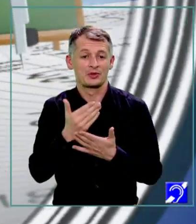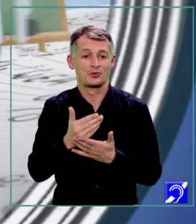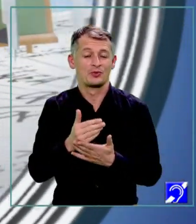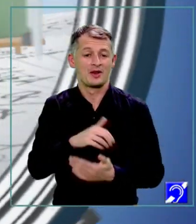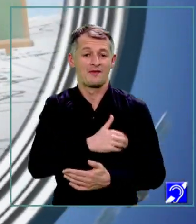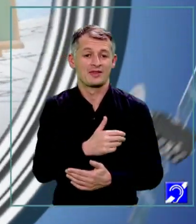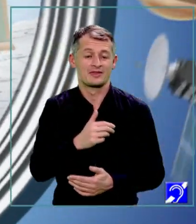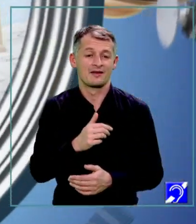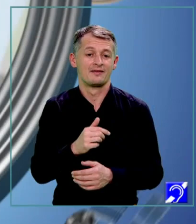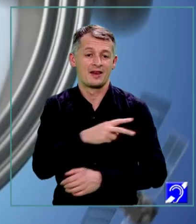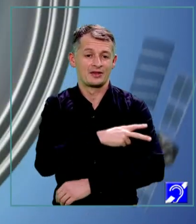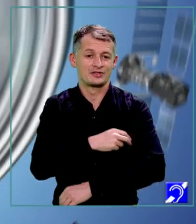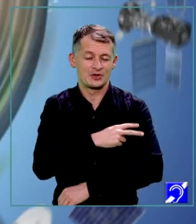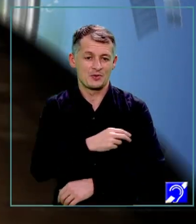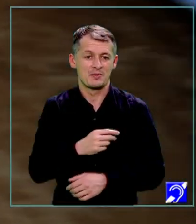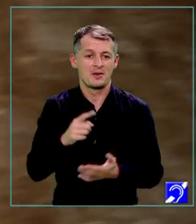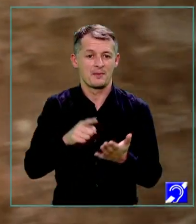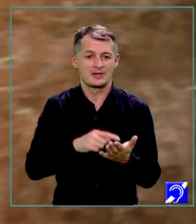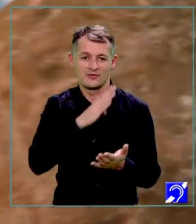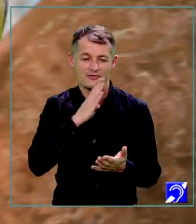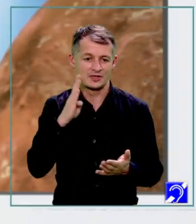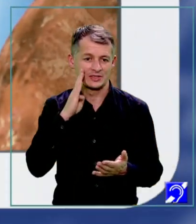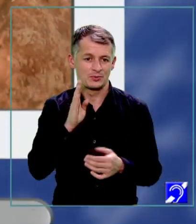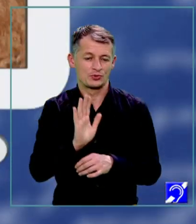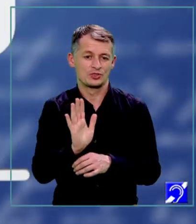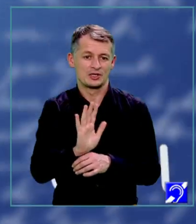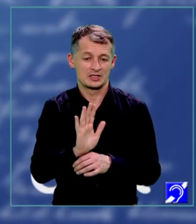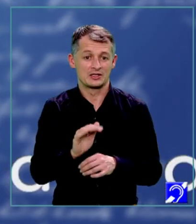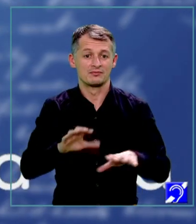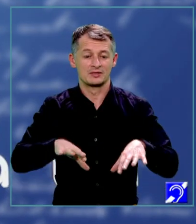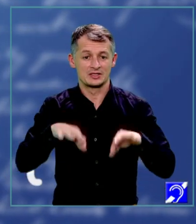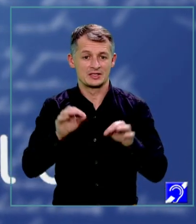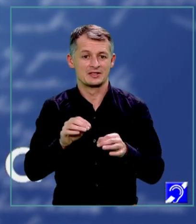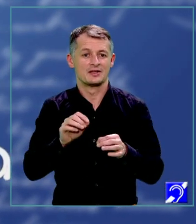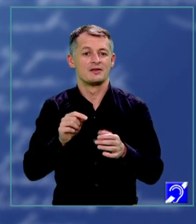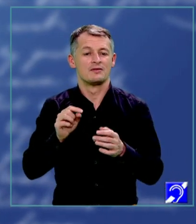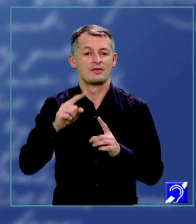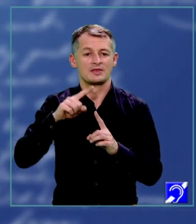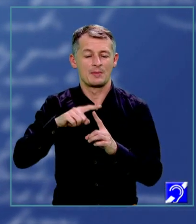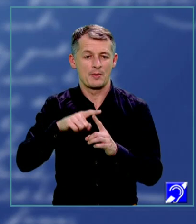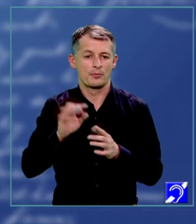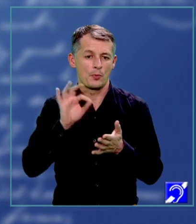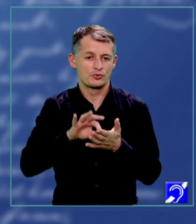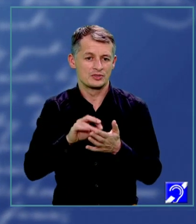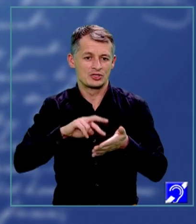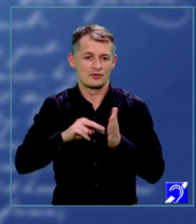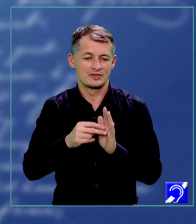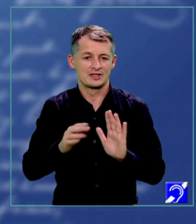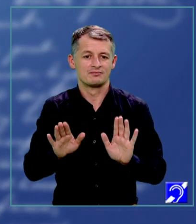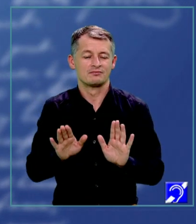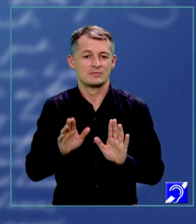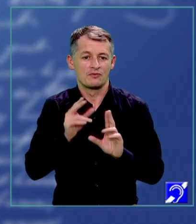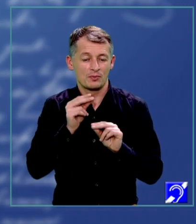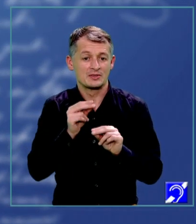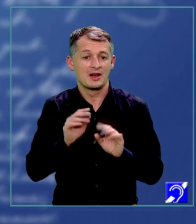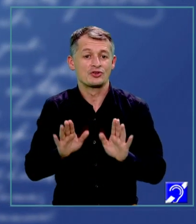liceu. Pe pagina de Facebook Teleșcoala TVRE găsiți suporturile de curs și temele propuse. Rezolvările se discută la începutul lecțiilor